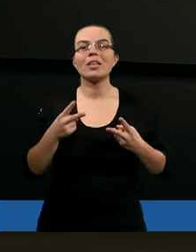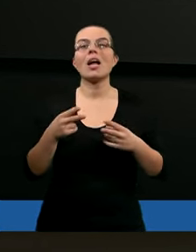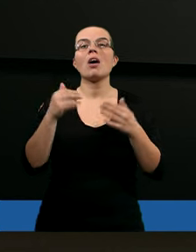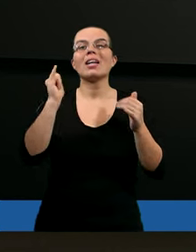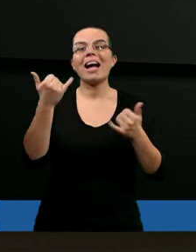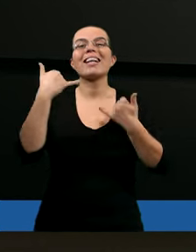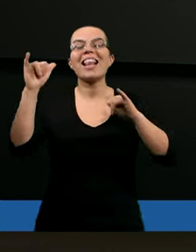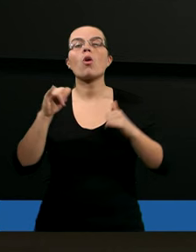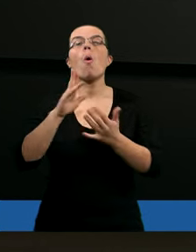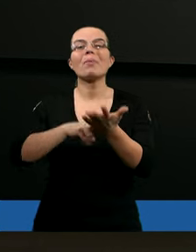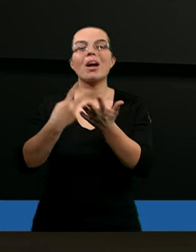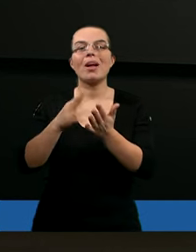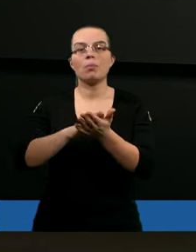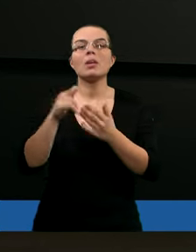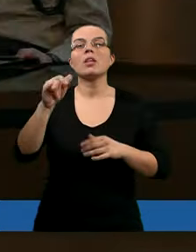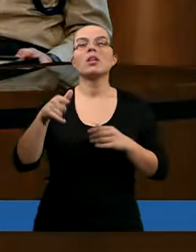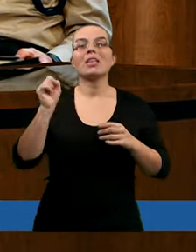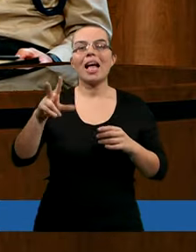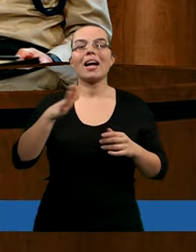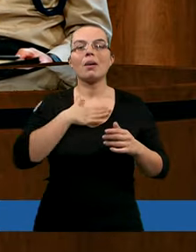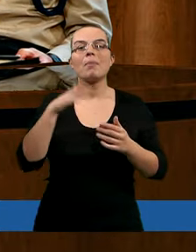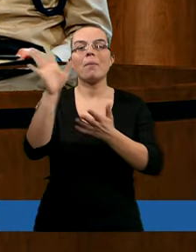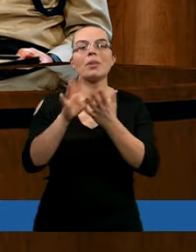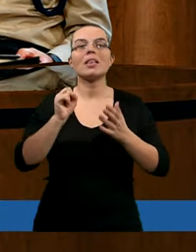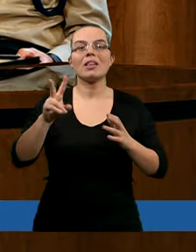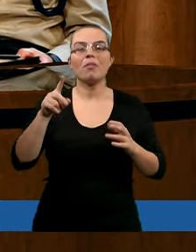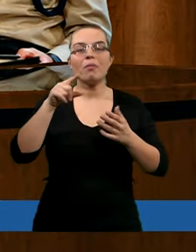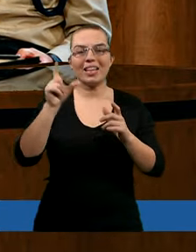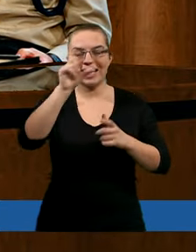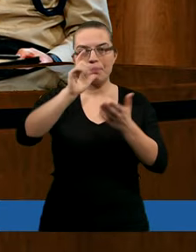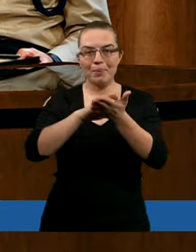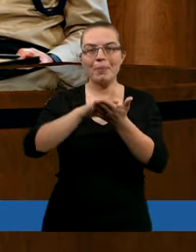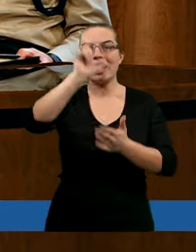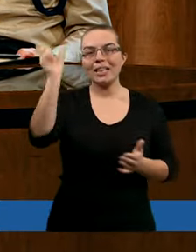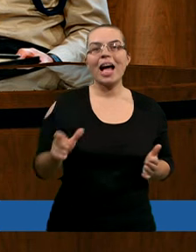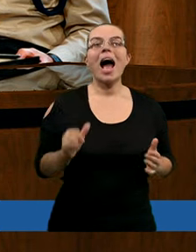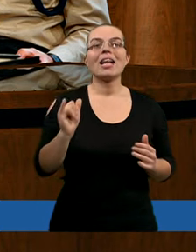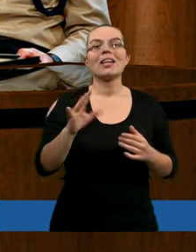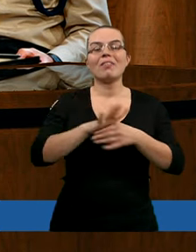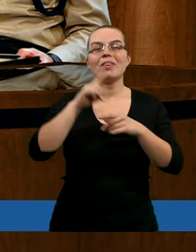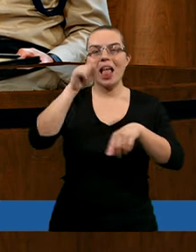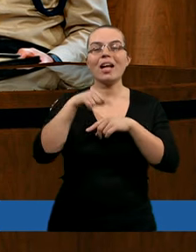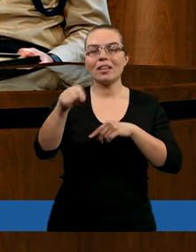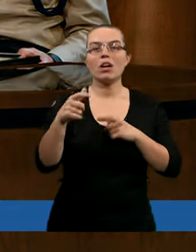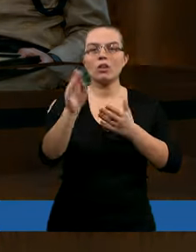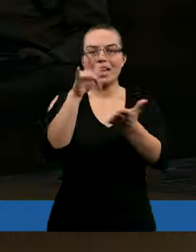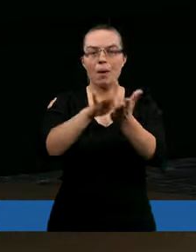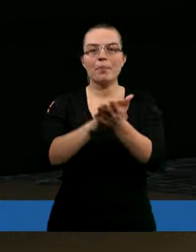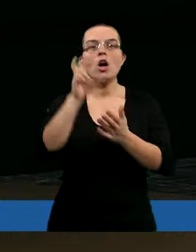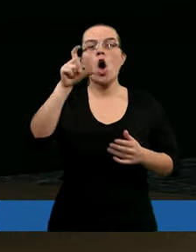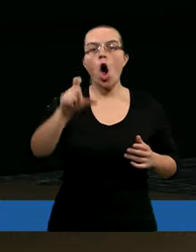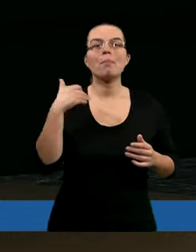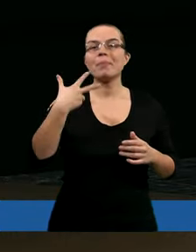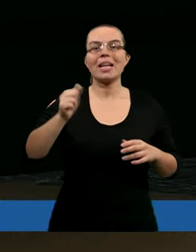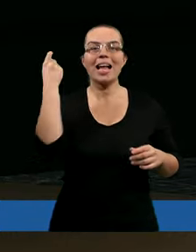jakiegoś innego przekładu. To znaczy mamy to też w Biblii Gdańskiej i w lekcjach również tutaj zapisane. Choćby mnie